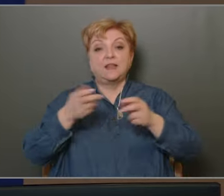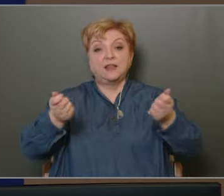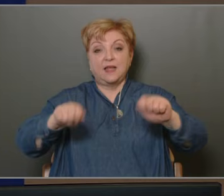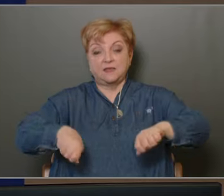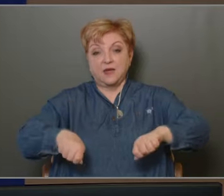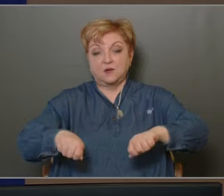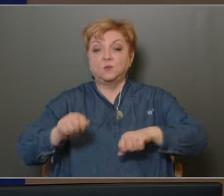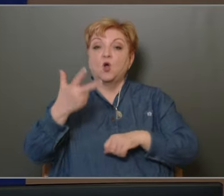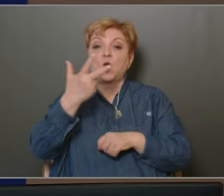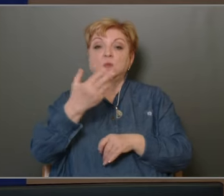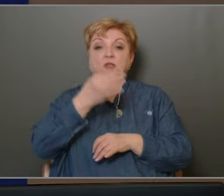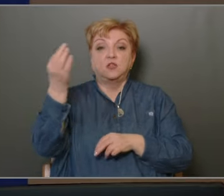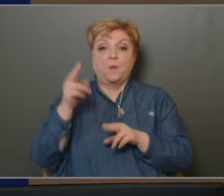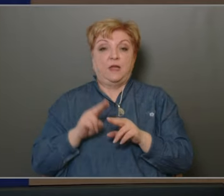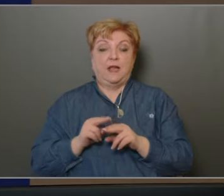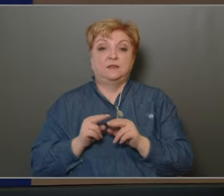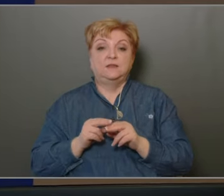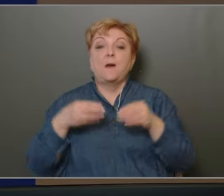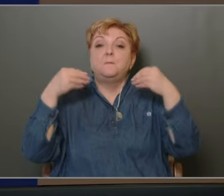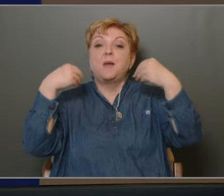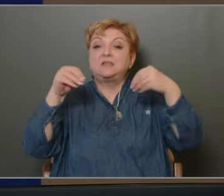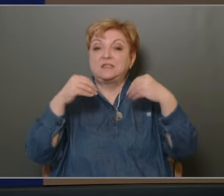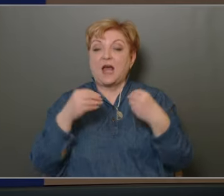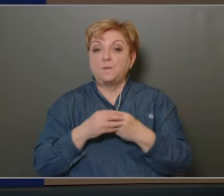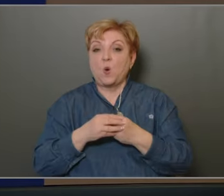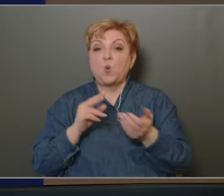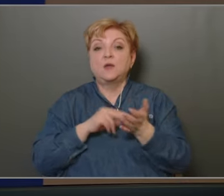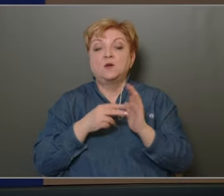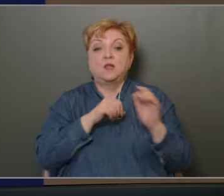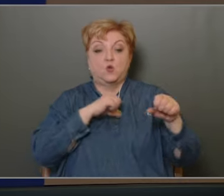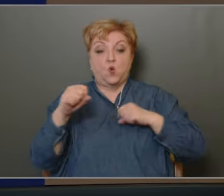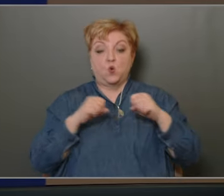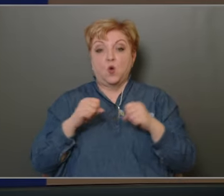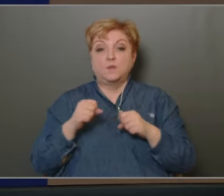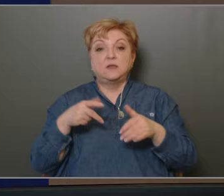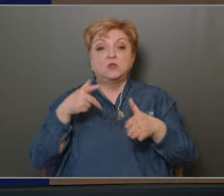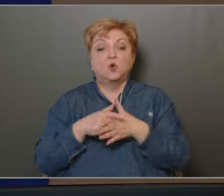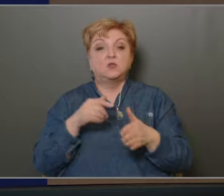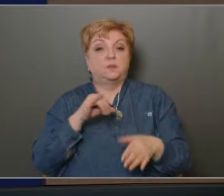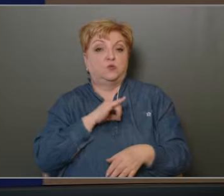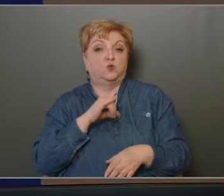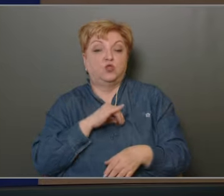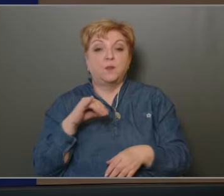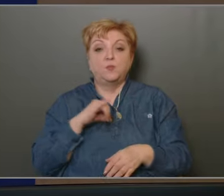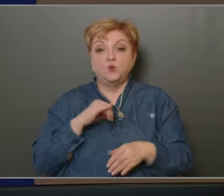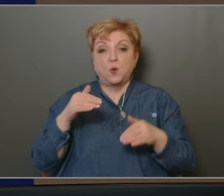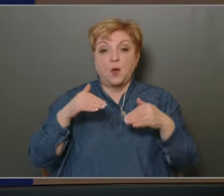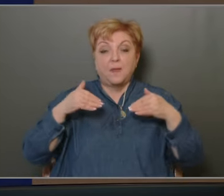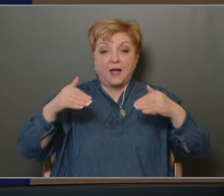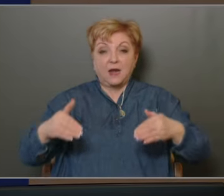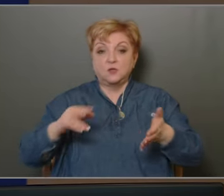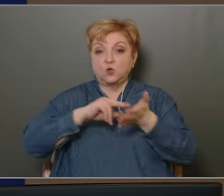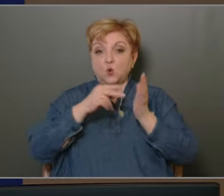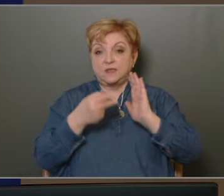Tárgyaljuk harmadik napi rendünket Beszámoló a kerületi önkormányzat közbiztonsági és bűnmegelőzési koncepció